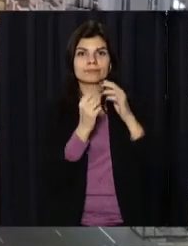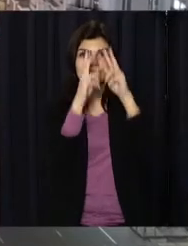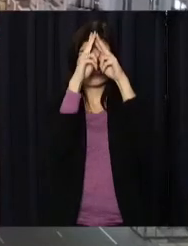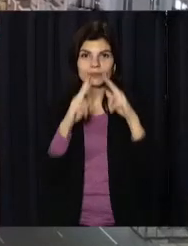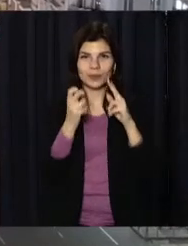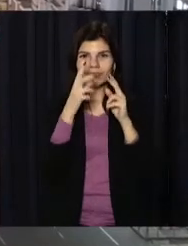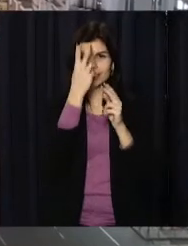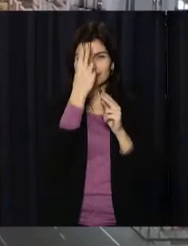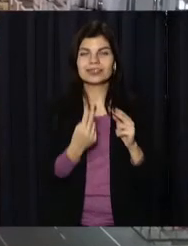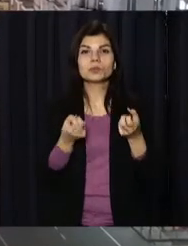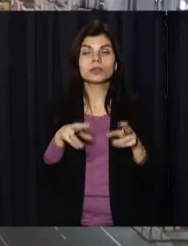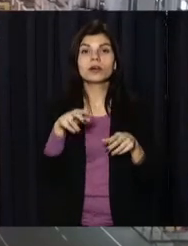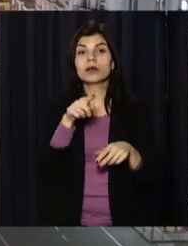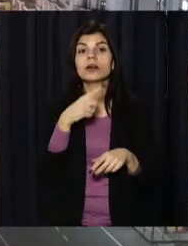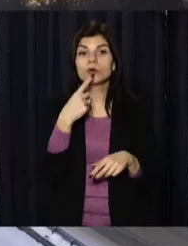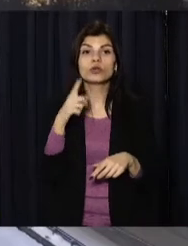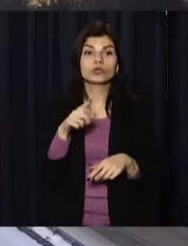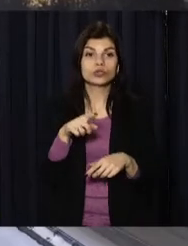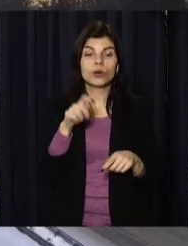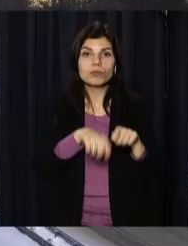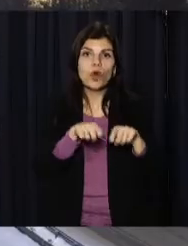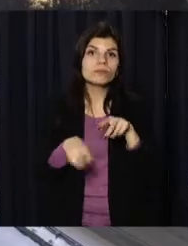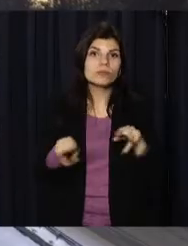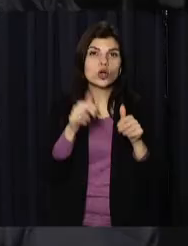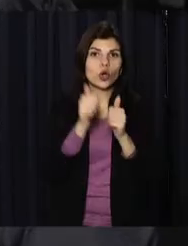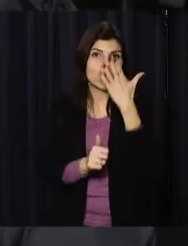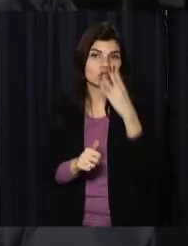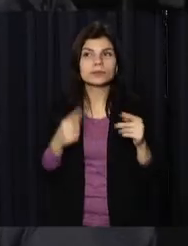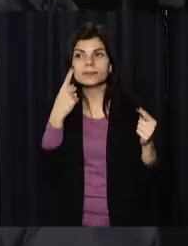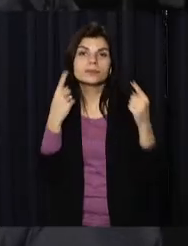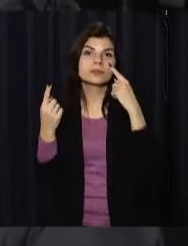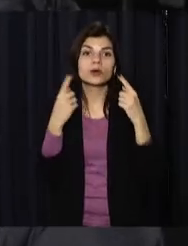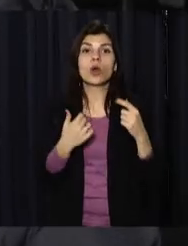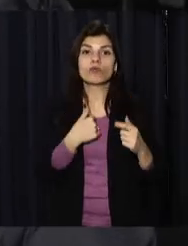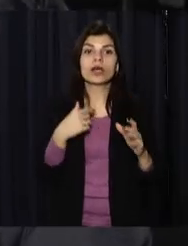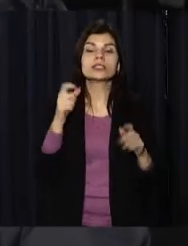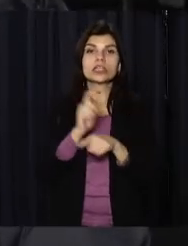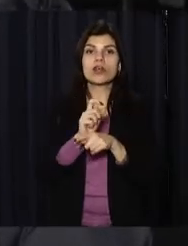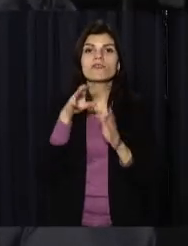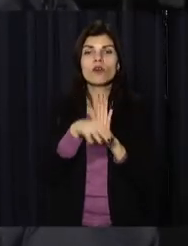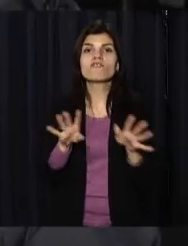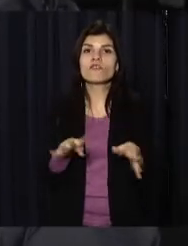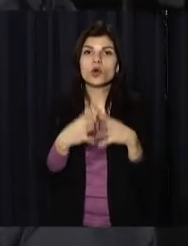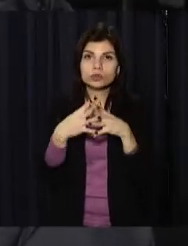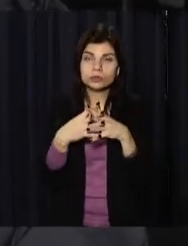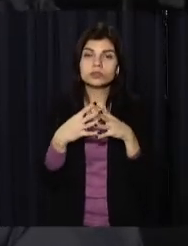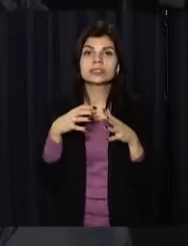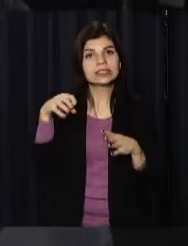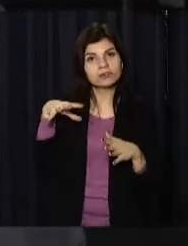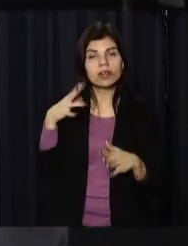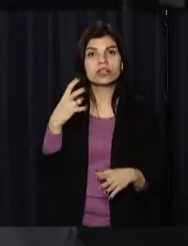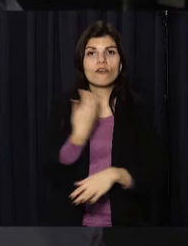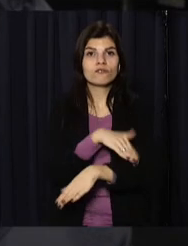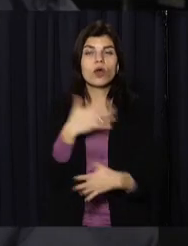електричні мережі. У «Міськсвітлі», кажуть, моніторять ситуацію щодня. Наші задачі входять в зберігання наружнього освітлення на